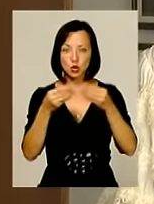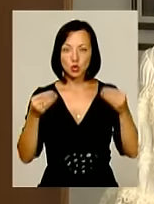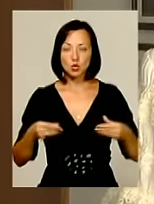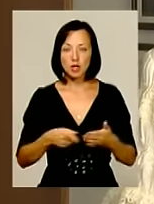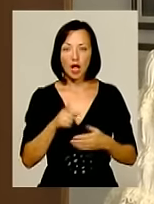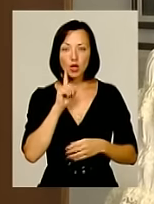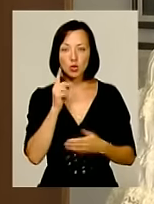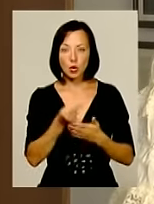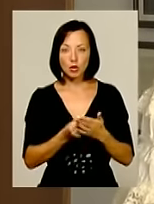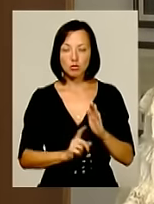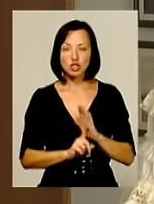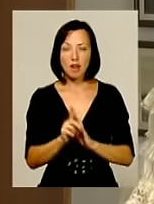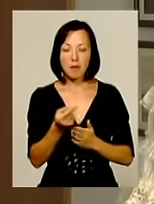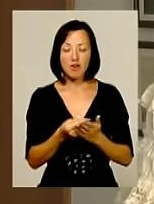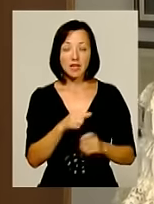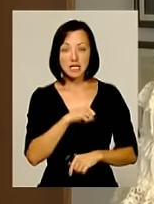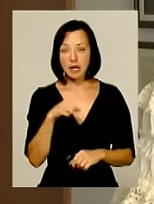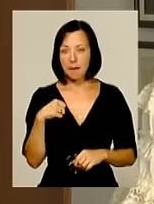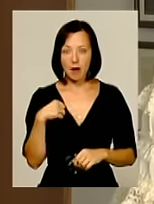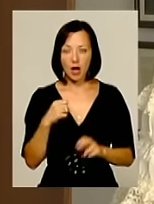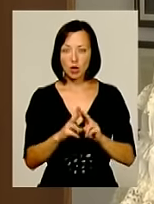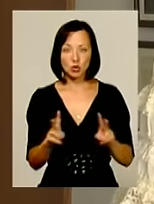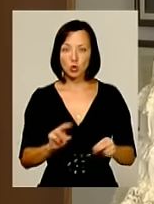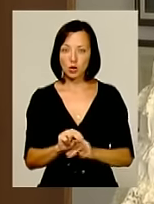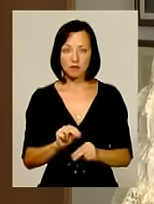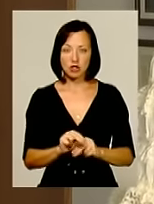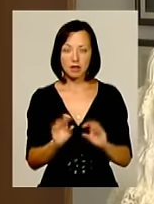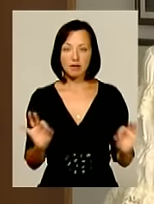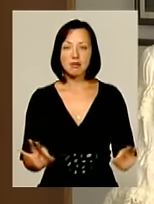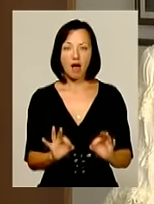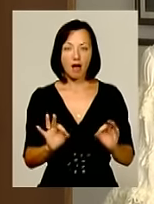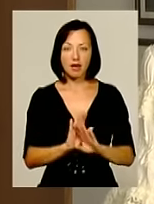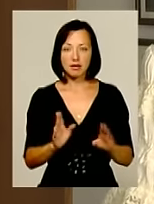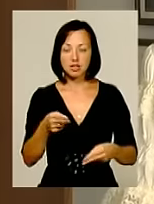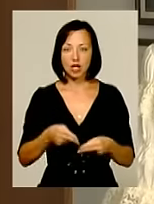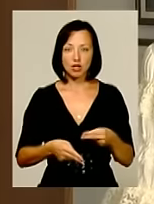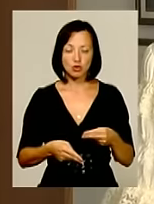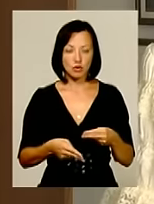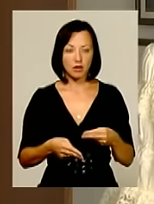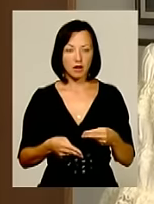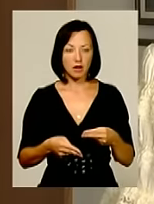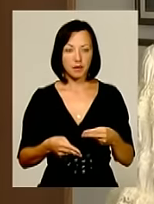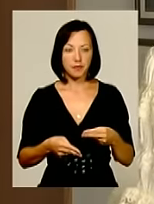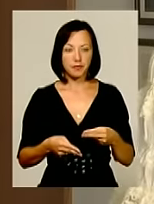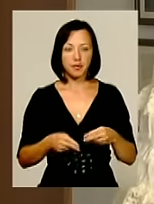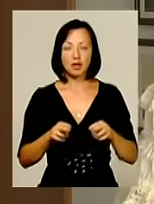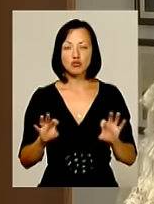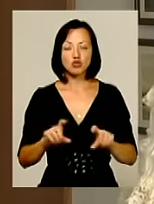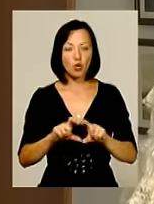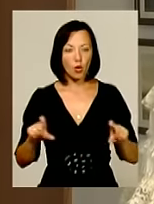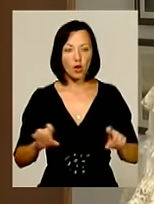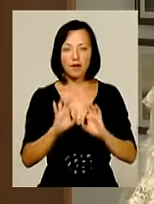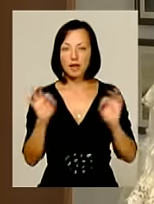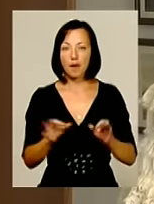почала малювати сама. Ніхто її не вчив, ніяких вона не закінчувала. Ну, ніякої школи,